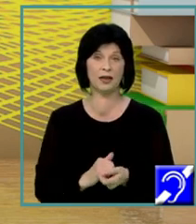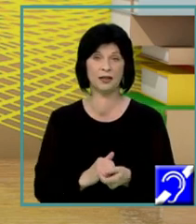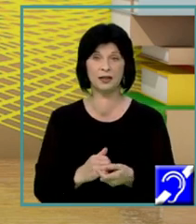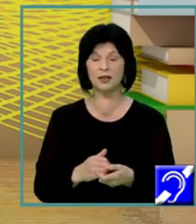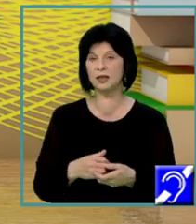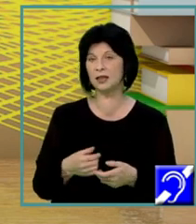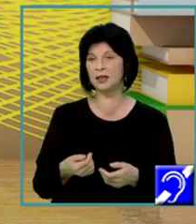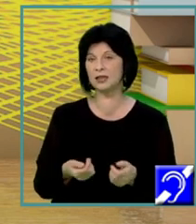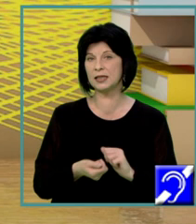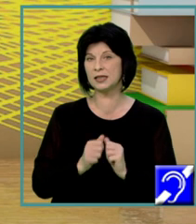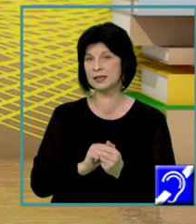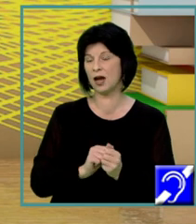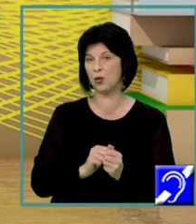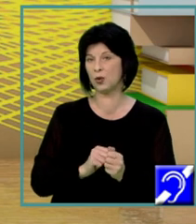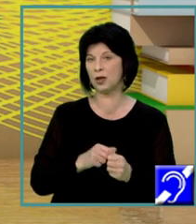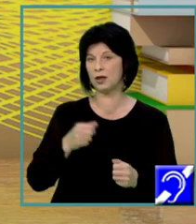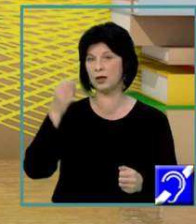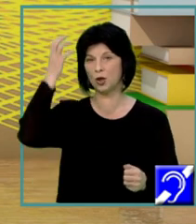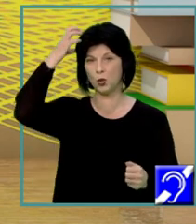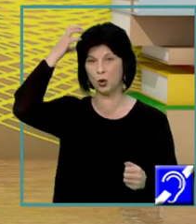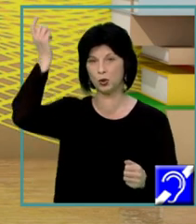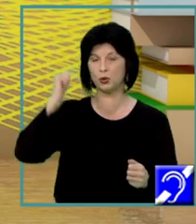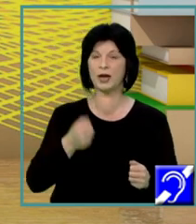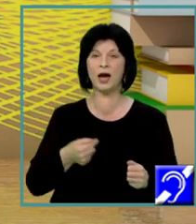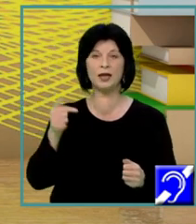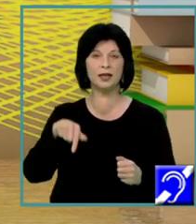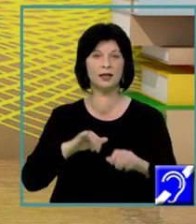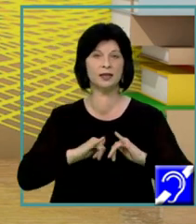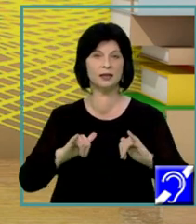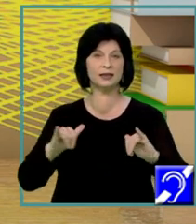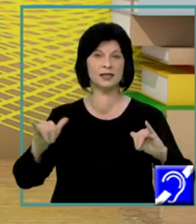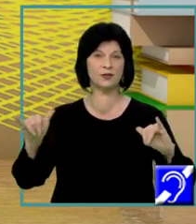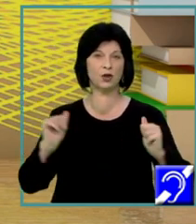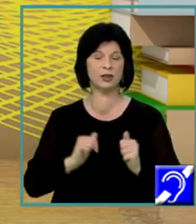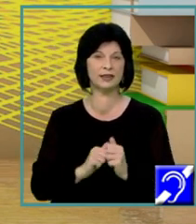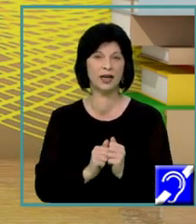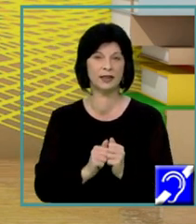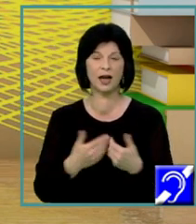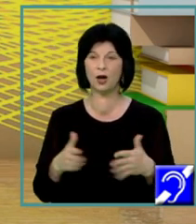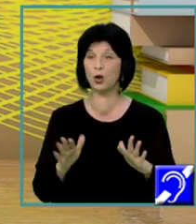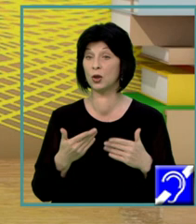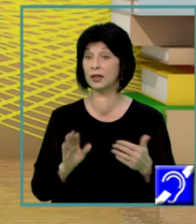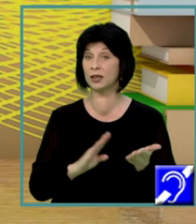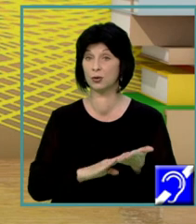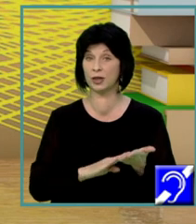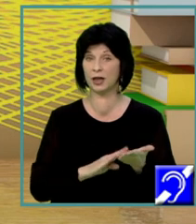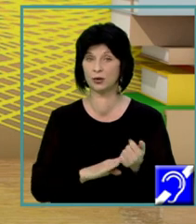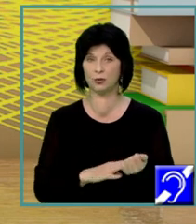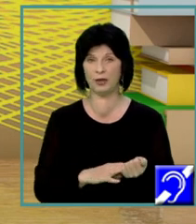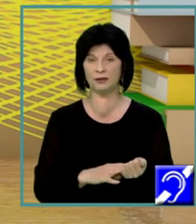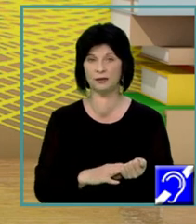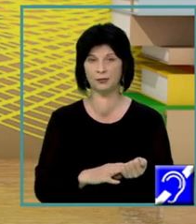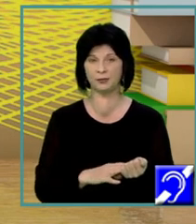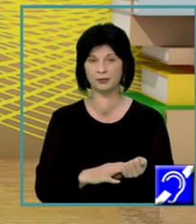aveți o anume obligație să folosiți informațiile din text sau pe cele din experiența